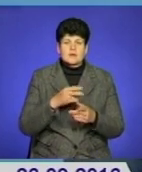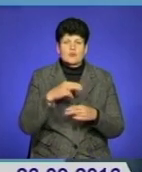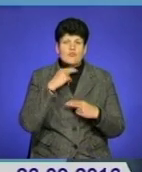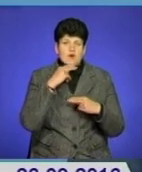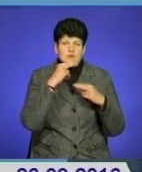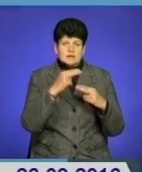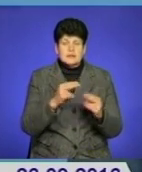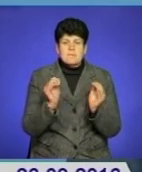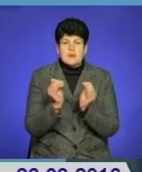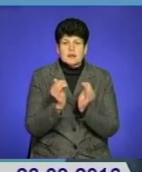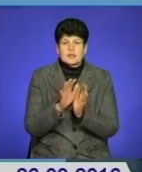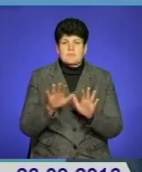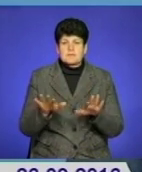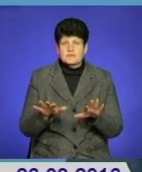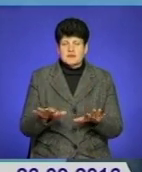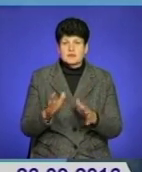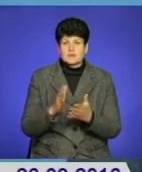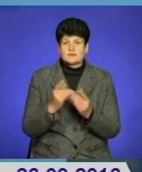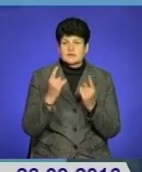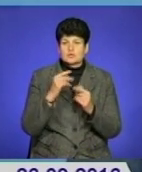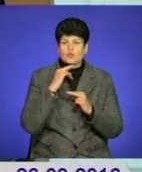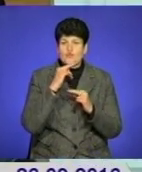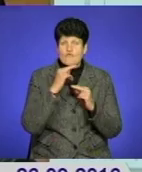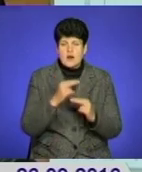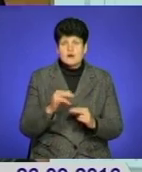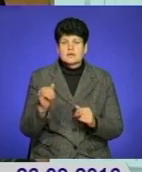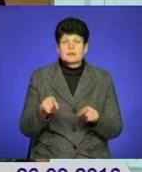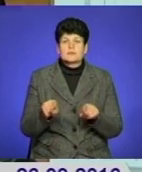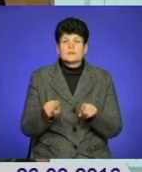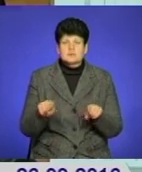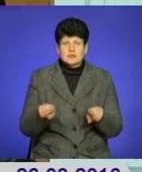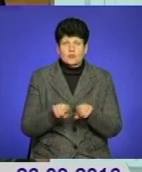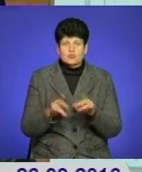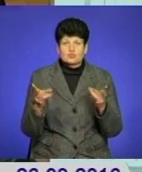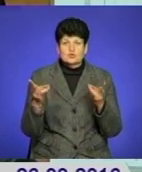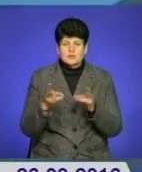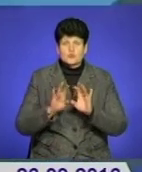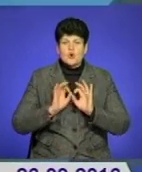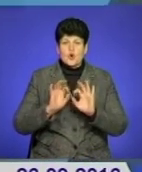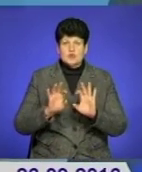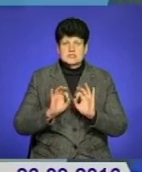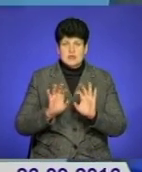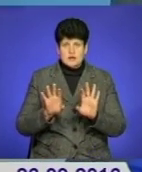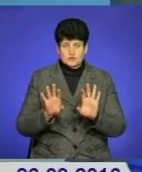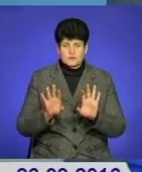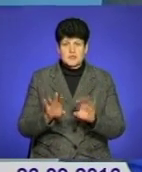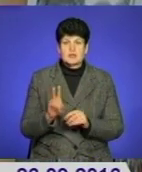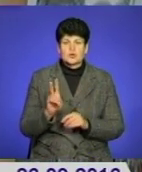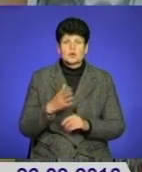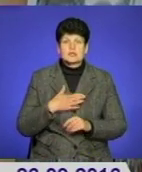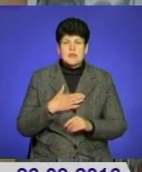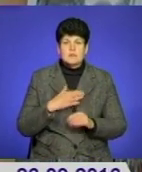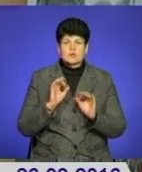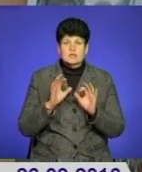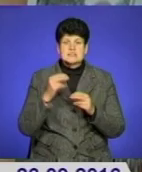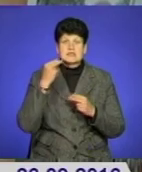які також заслуговують на велику увагу, і про які також потрібно розказувати. І хто ж нам розкаже